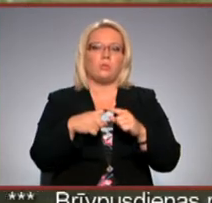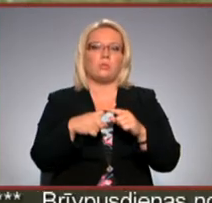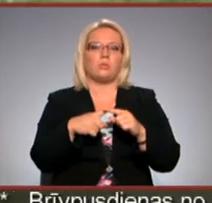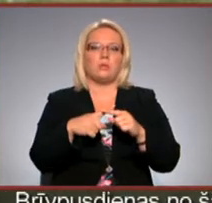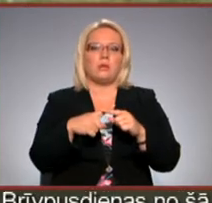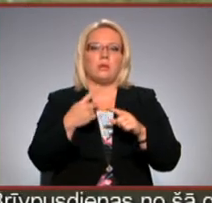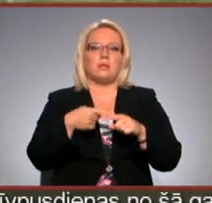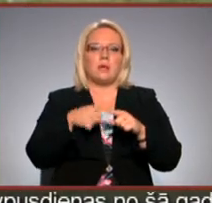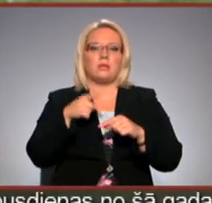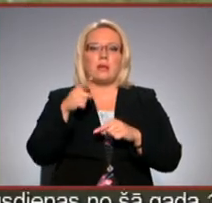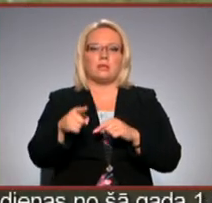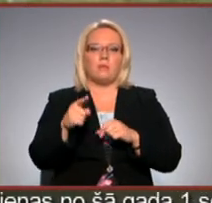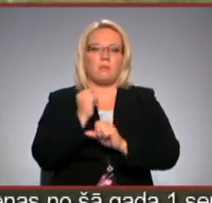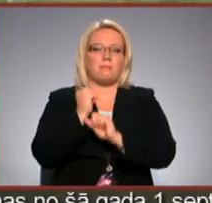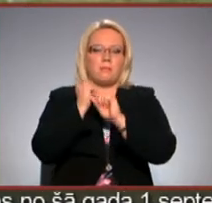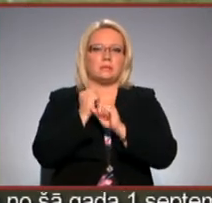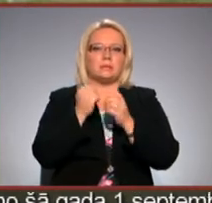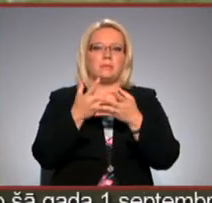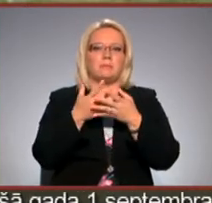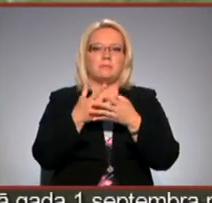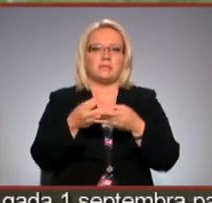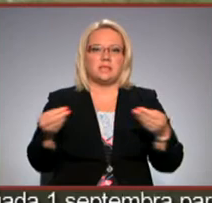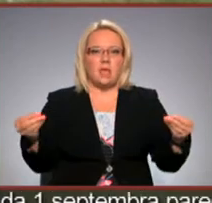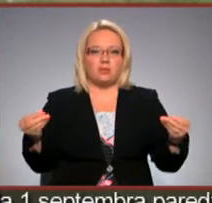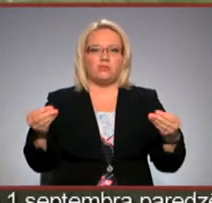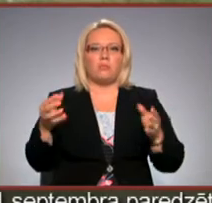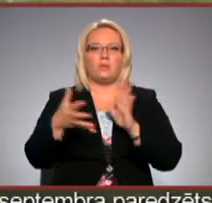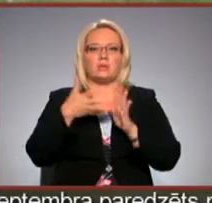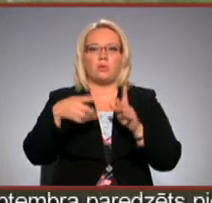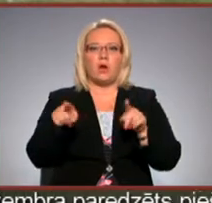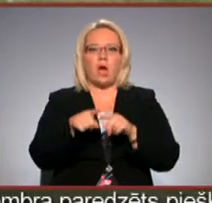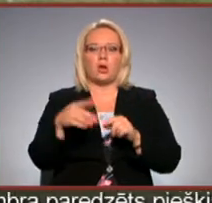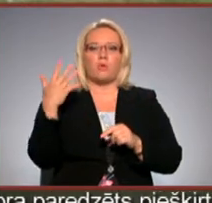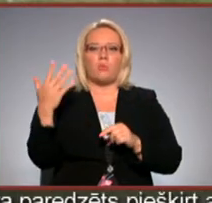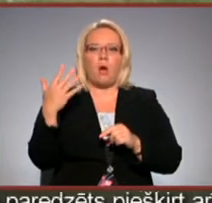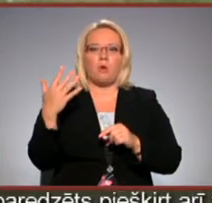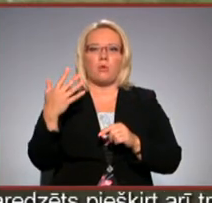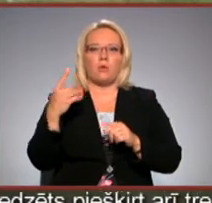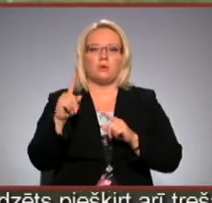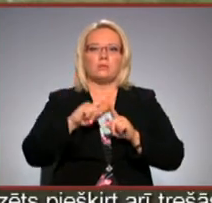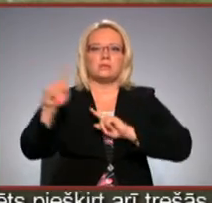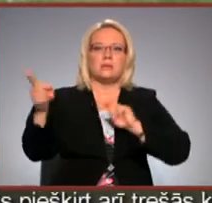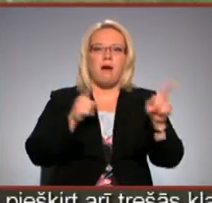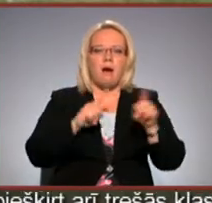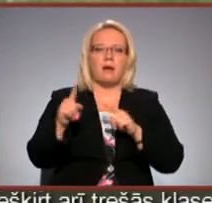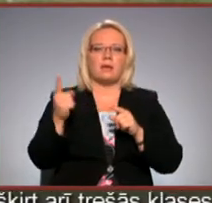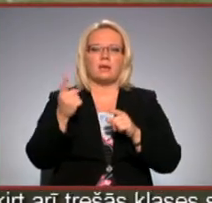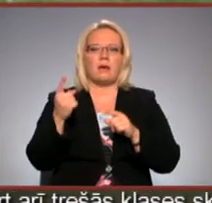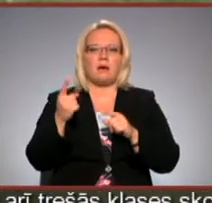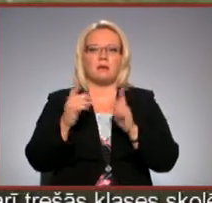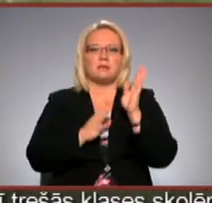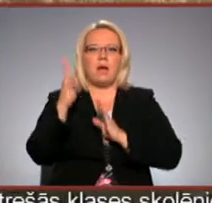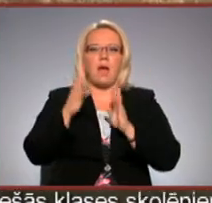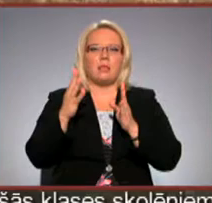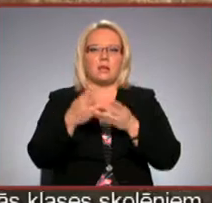Tad ar tiem dzēšam un izmantojam arī roku rīkus. Tas ir zari. Ja pieņemsim zāli, jādzēš vai